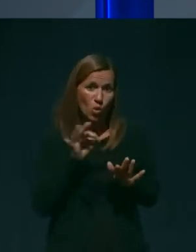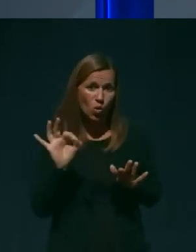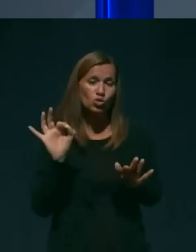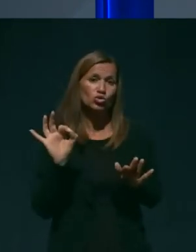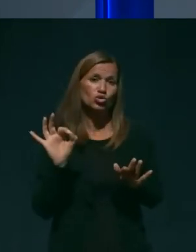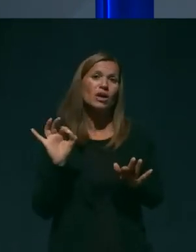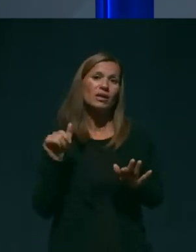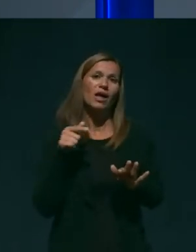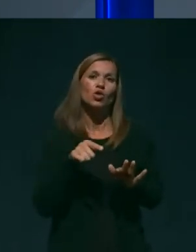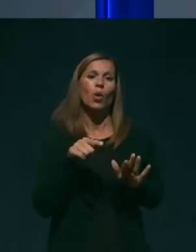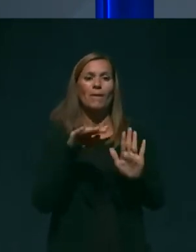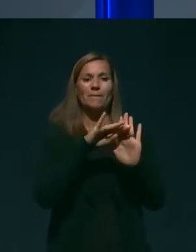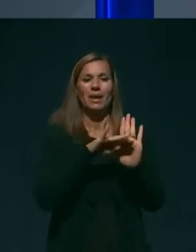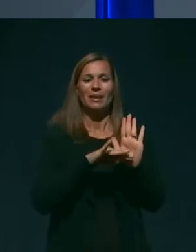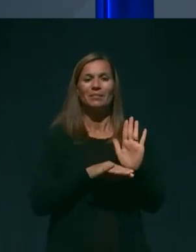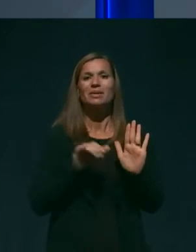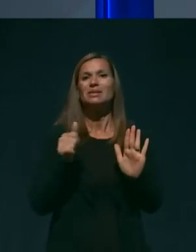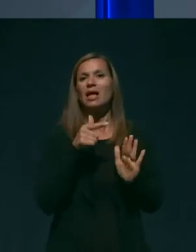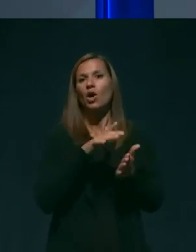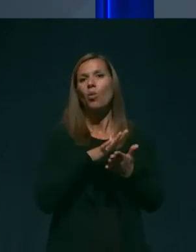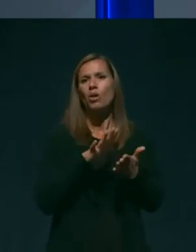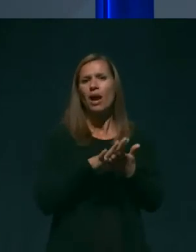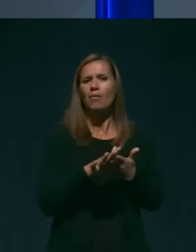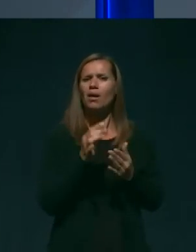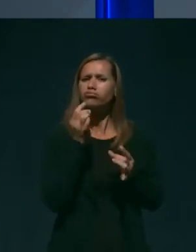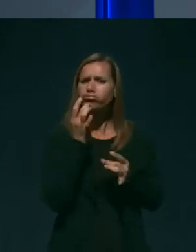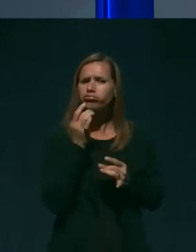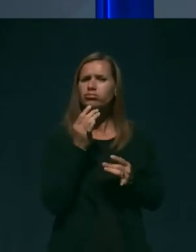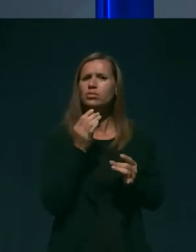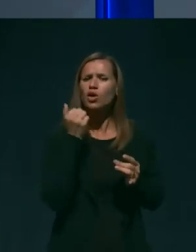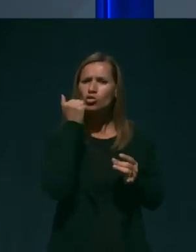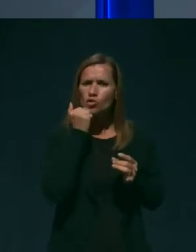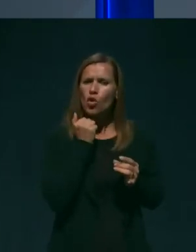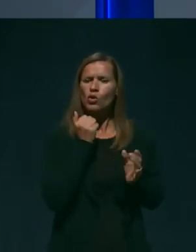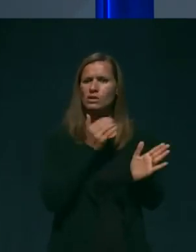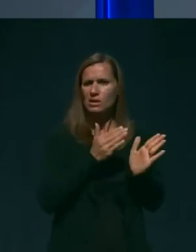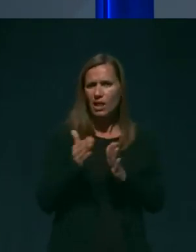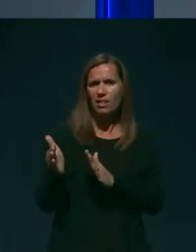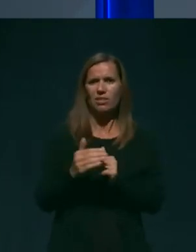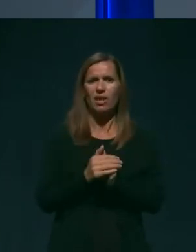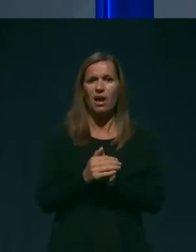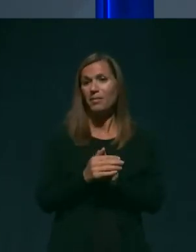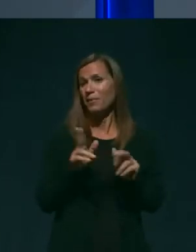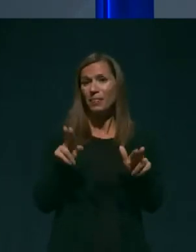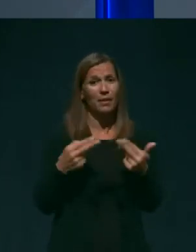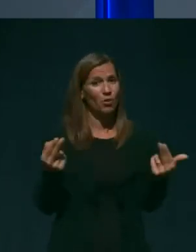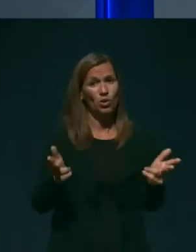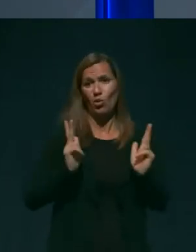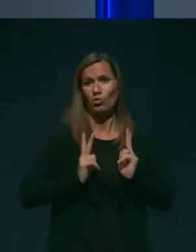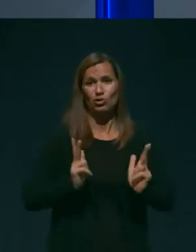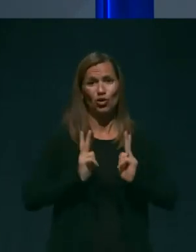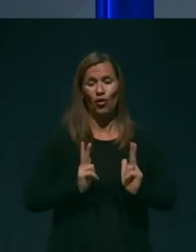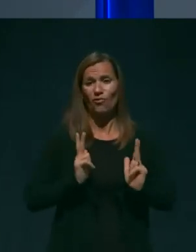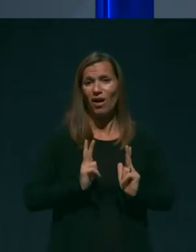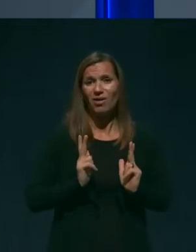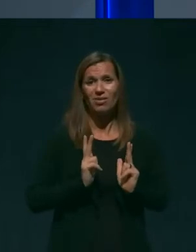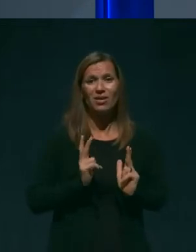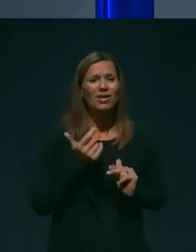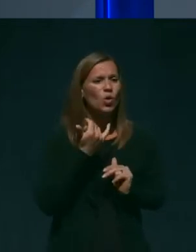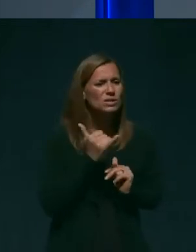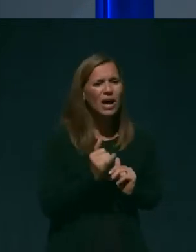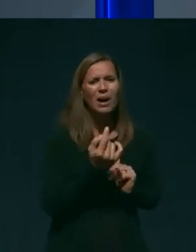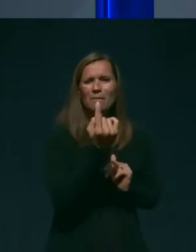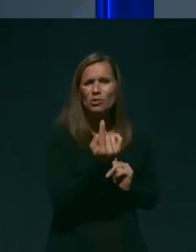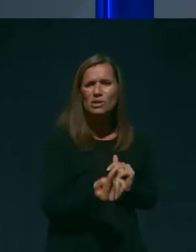predpis, da bi bila uporaba dosledna, ker seveda ne moremo pričakovati, da čisto vsak posamezen